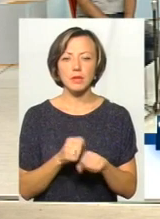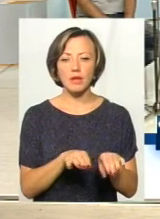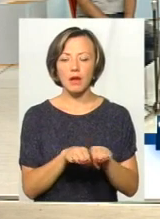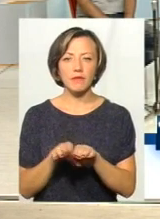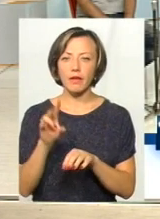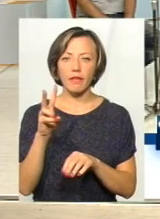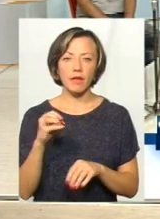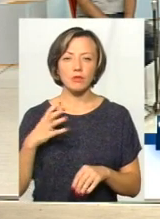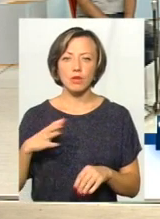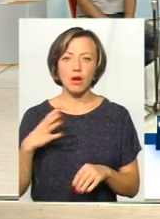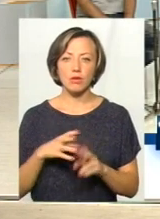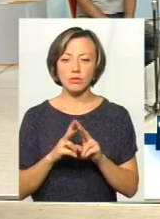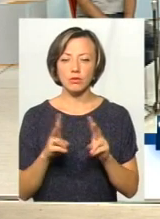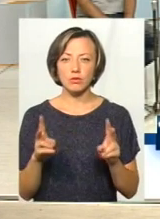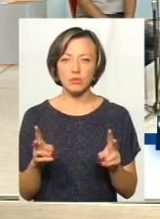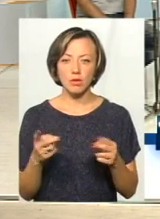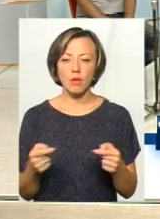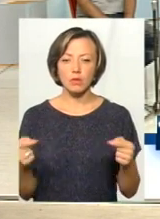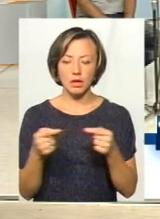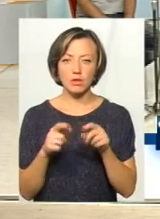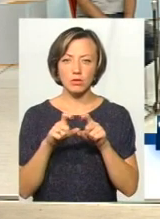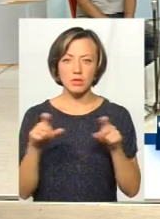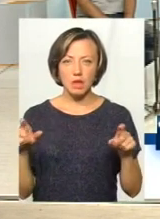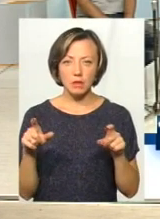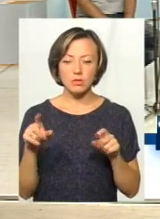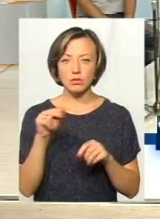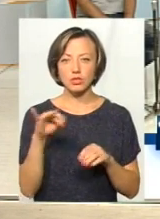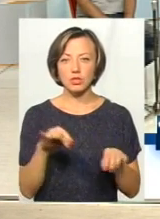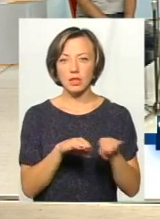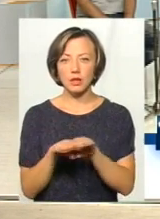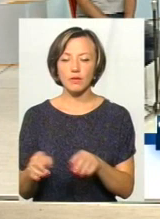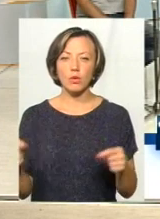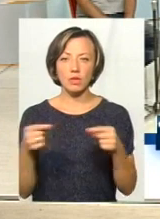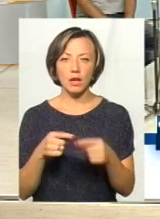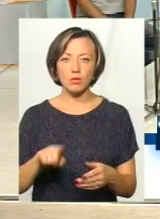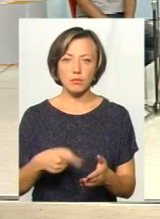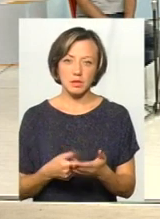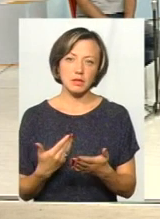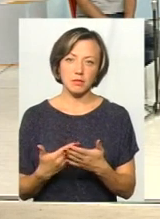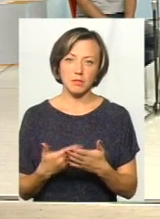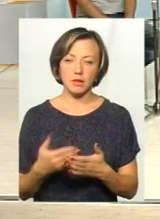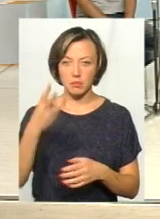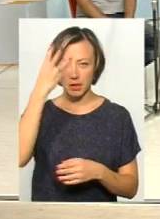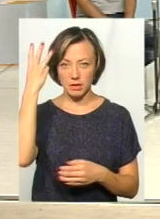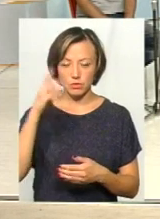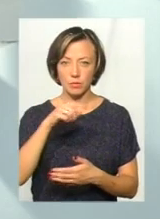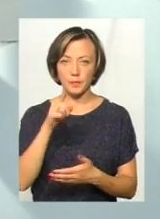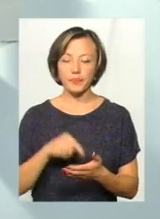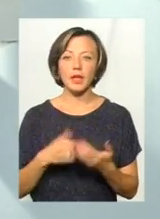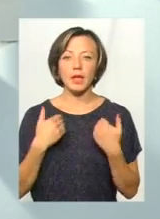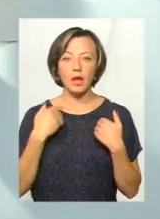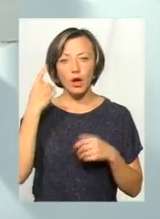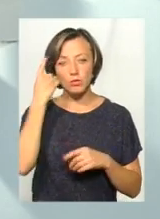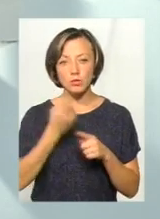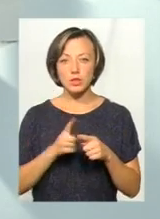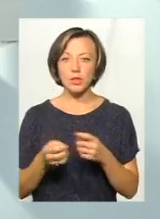чекаючи, можливо, якогось директиву, на рівні конкретного закладу, чи на рівні конкретного міста, наприклад, обласного центру? Я думаю, що це